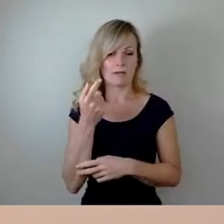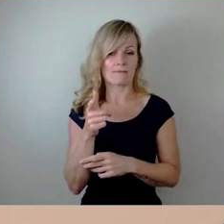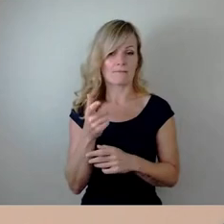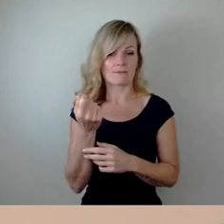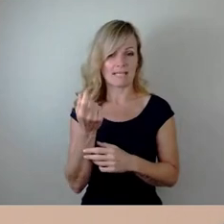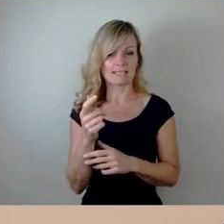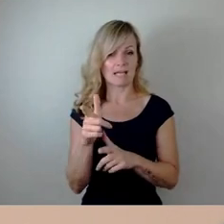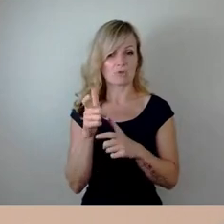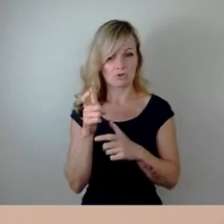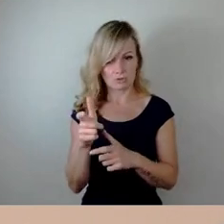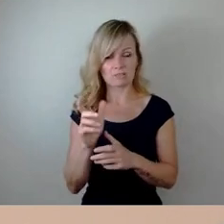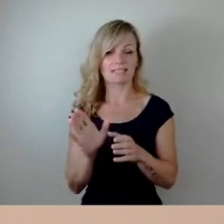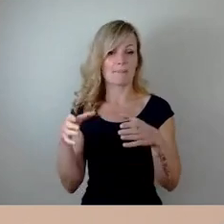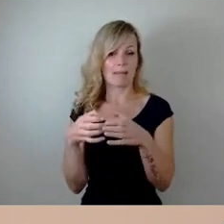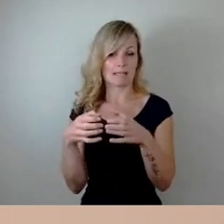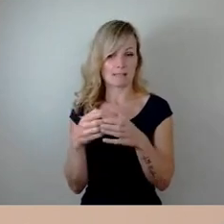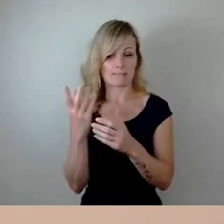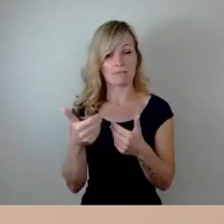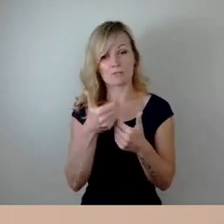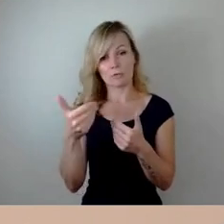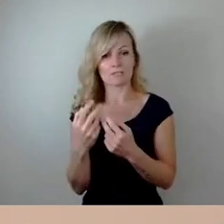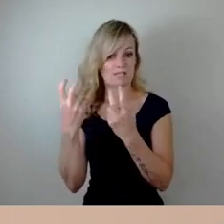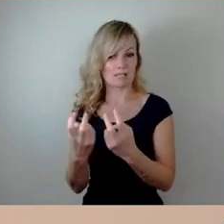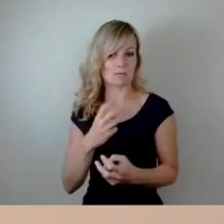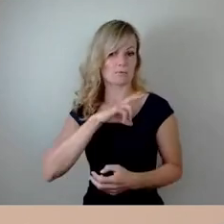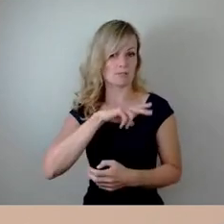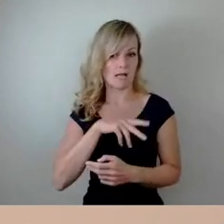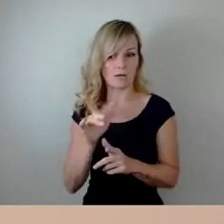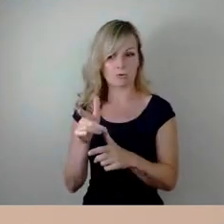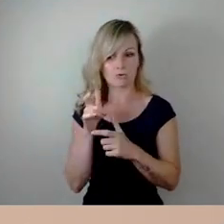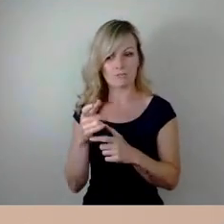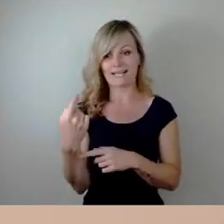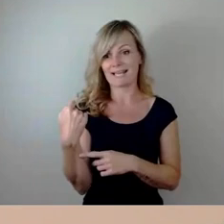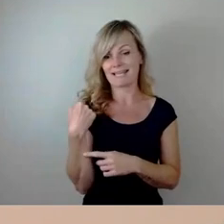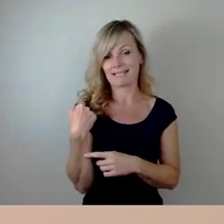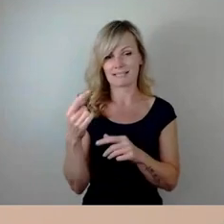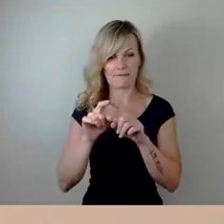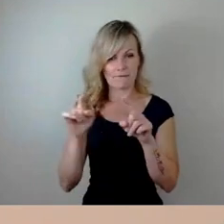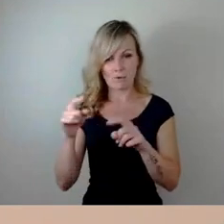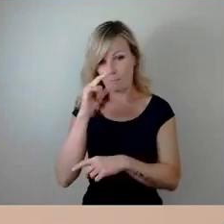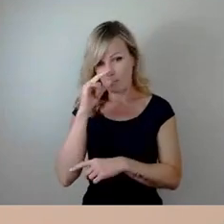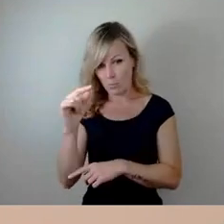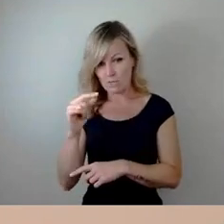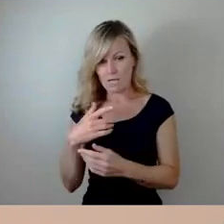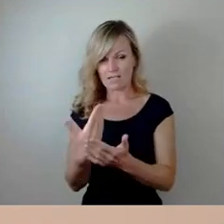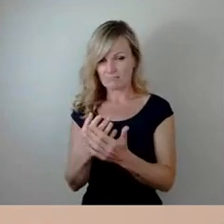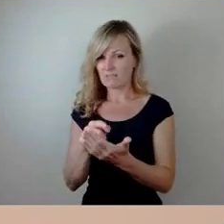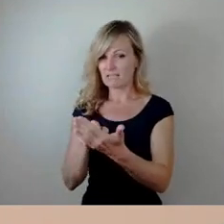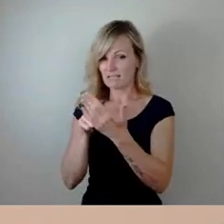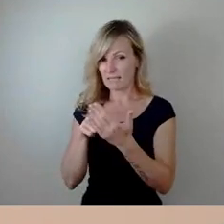mit einer Sondersitzung des Sozialausschusses letzte Woche Montag zeigt, dass die